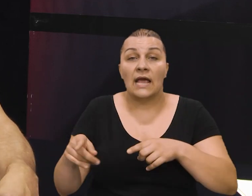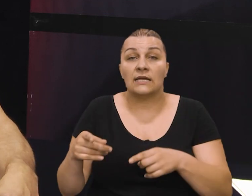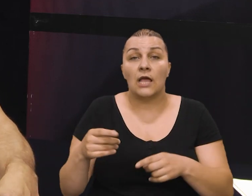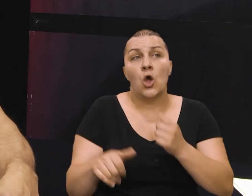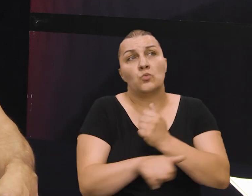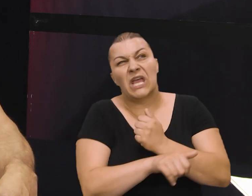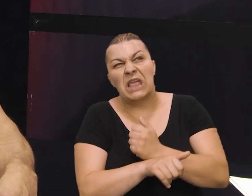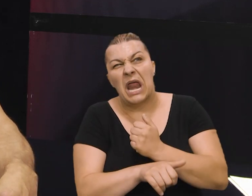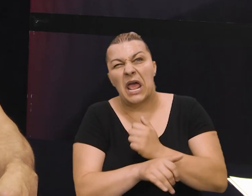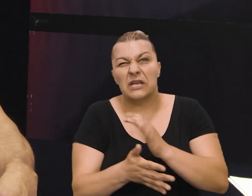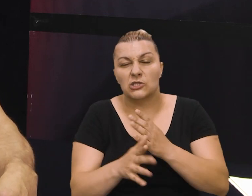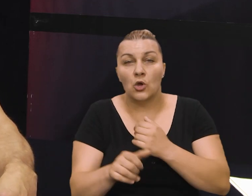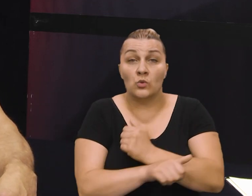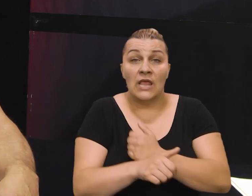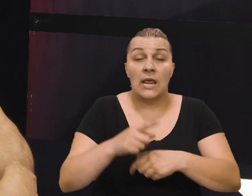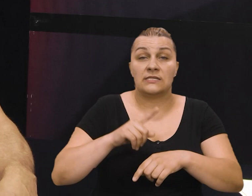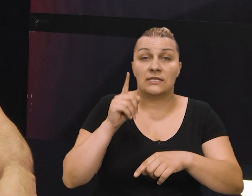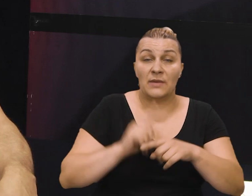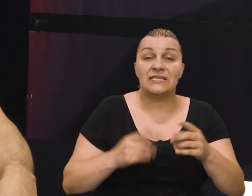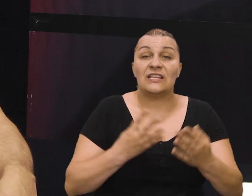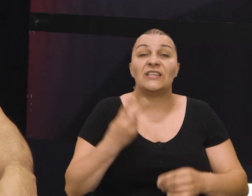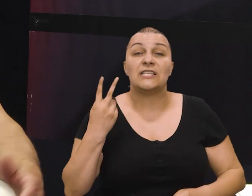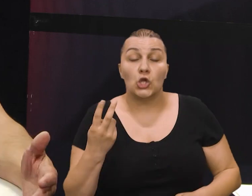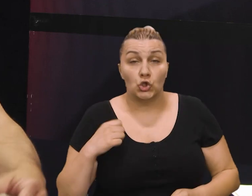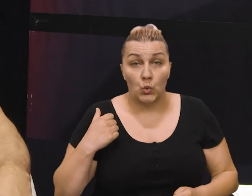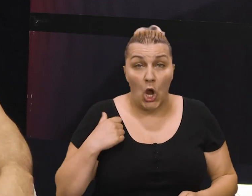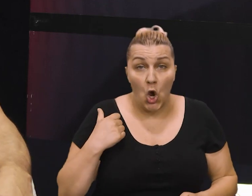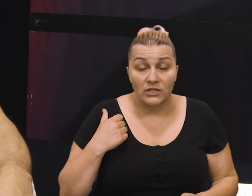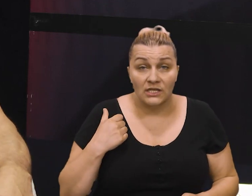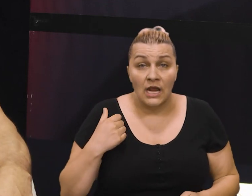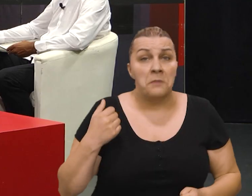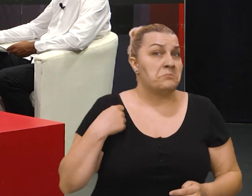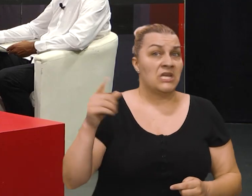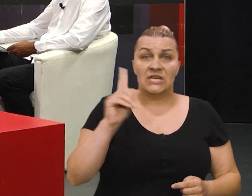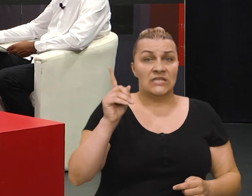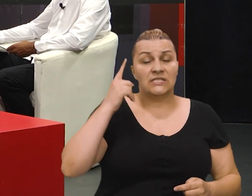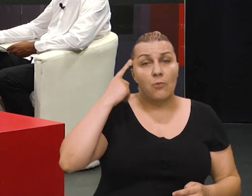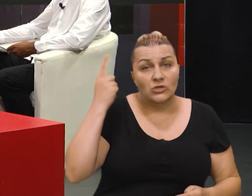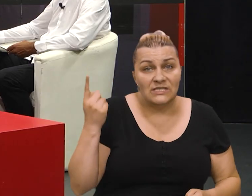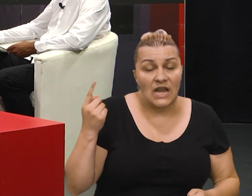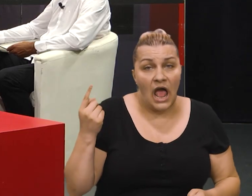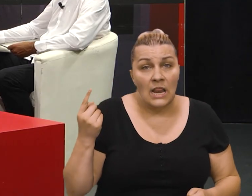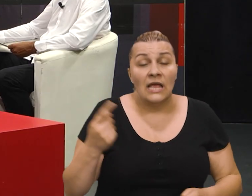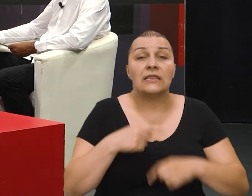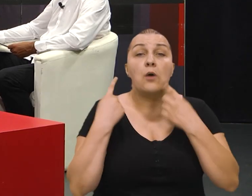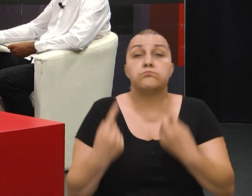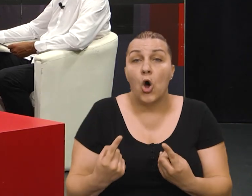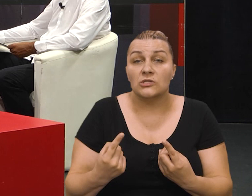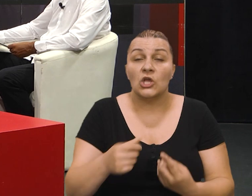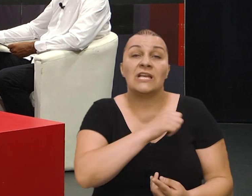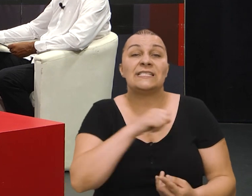Negdje u 11. mjesecu, znači, 1992. Čak mi nismo ni znali da